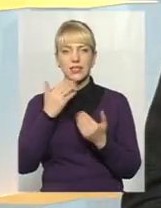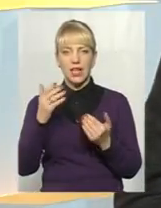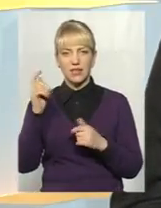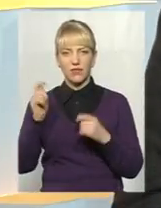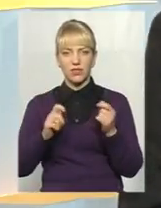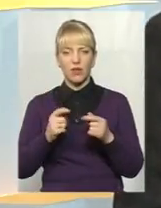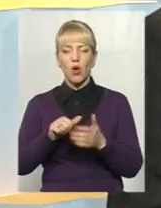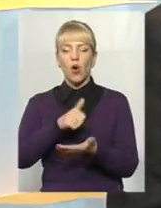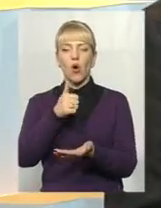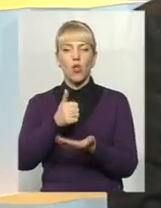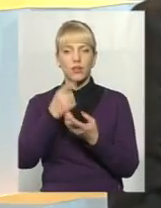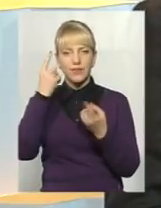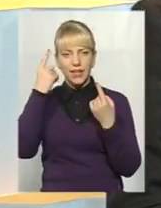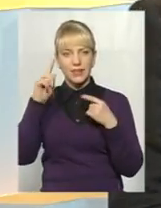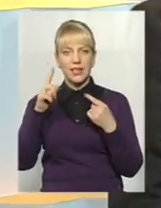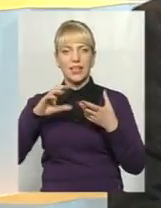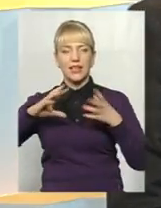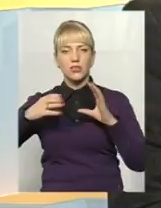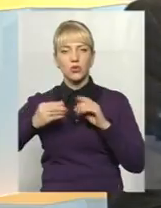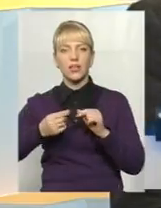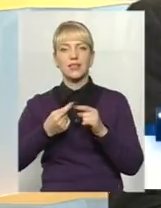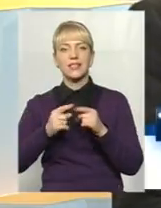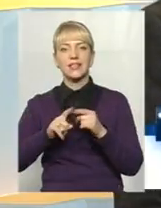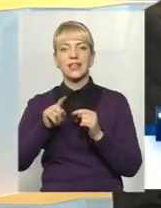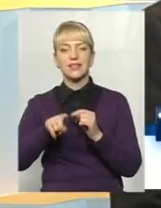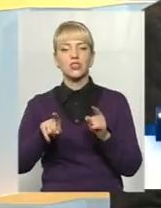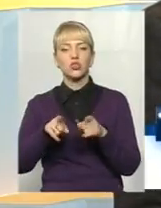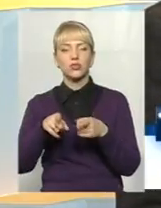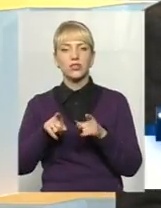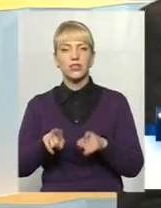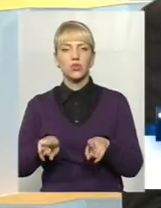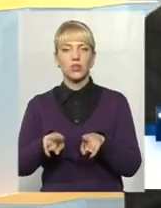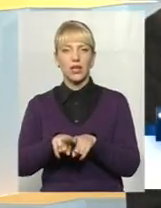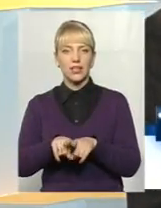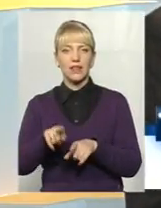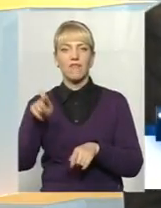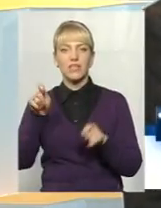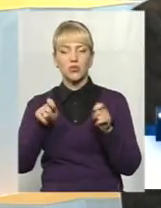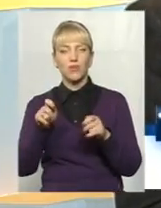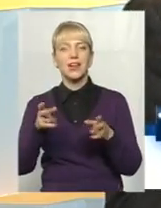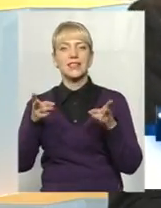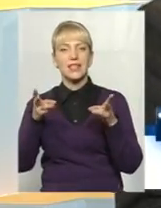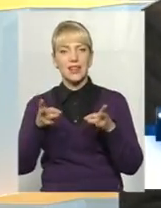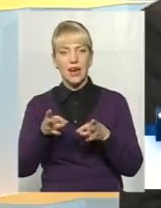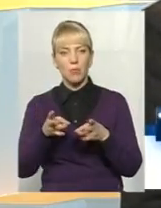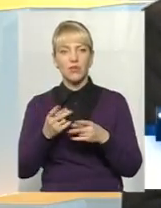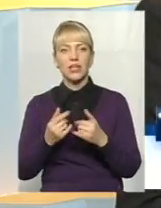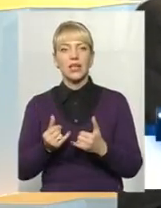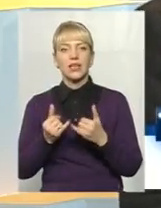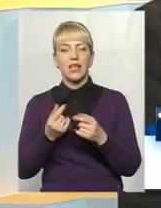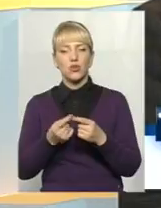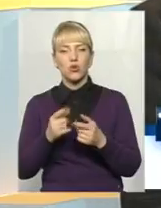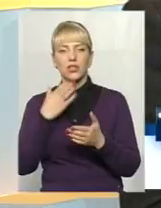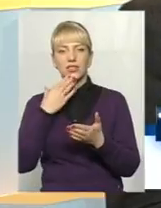ідея, що результат, це те, що дійсно такий фестиваль затребований. Для нього є свій